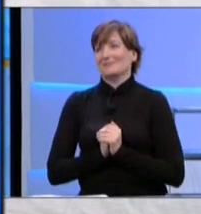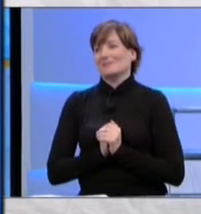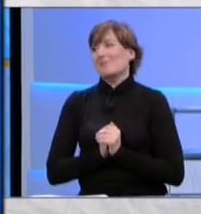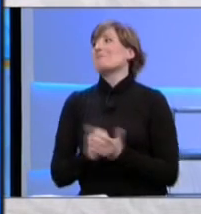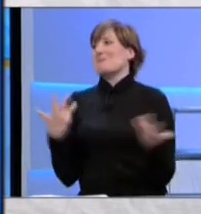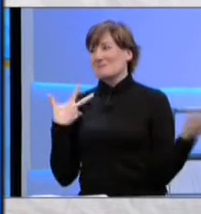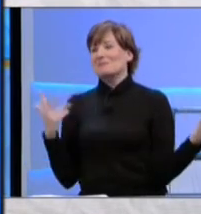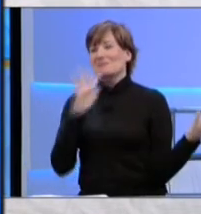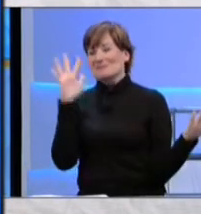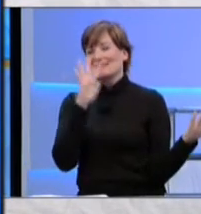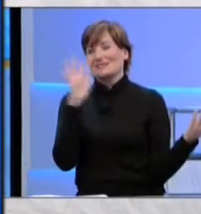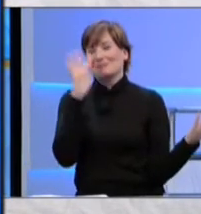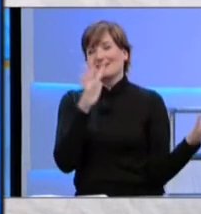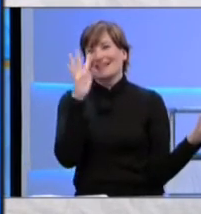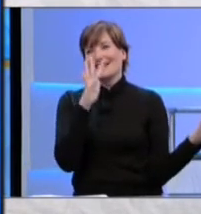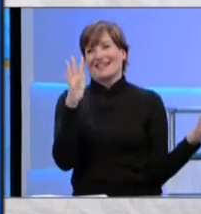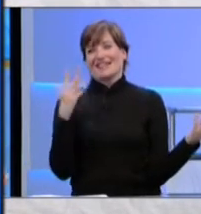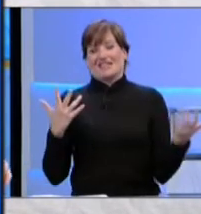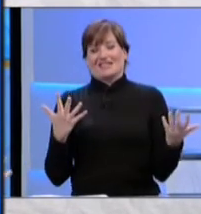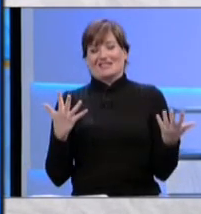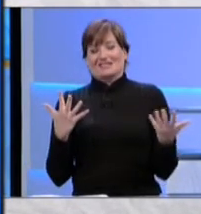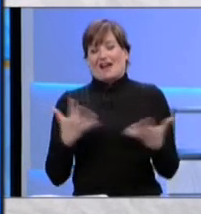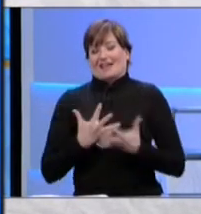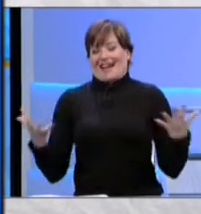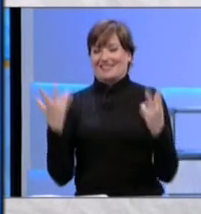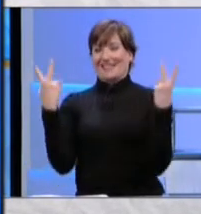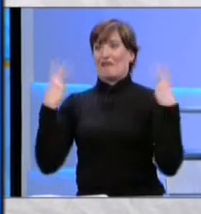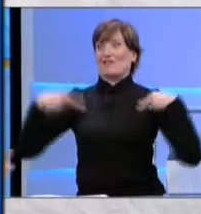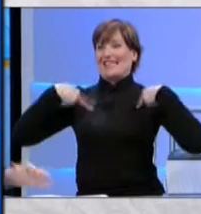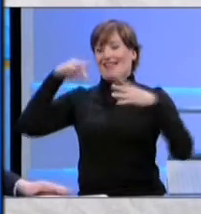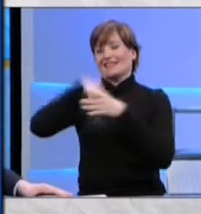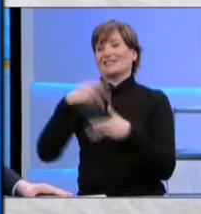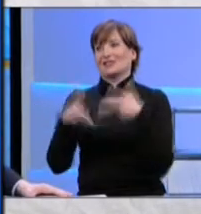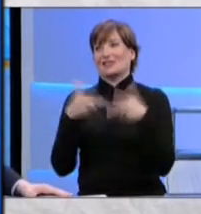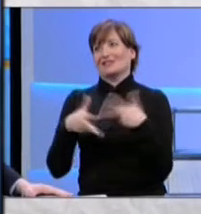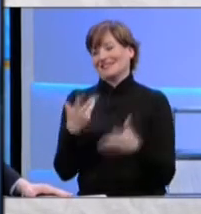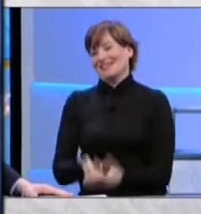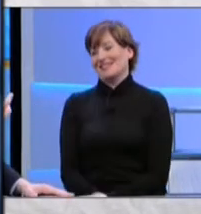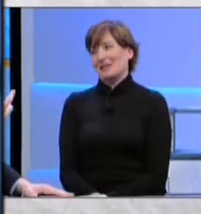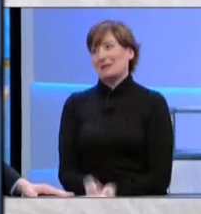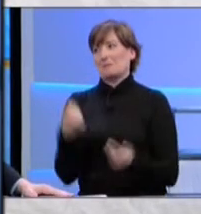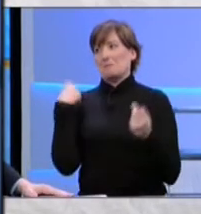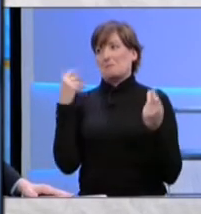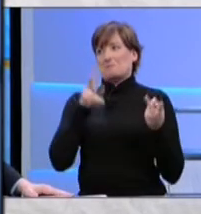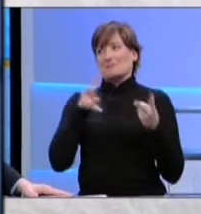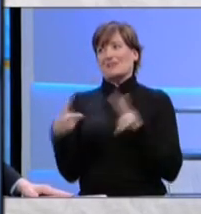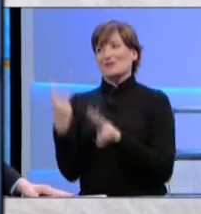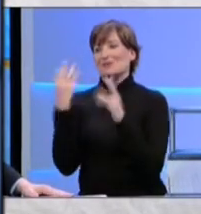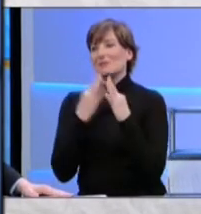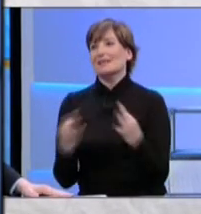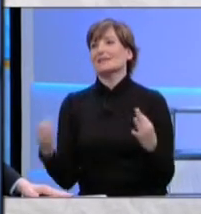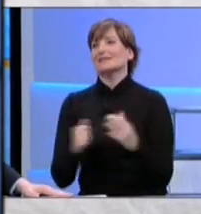Mi sembra, insomma, sia grande vitalità, no? Anche in questi gesti e li traduce molto La cosa